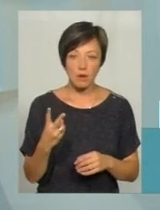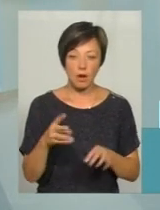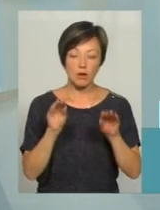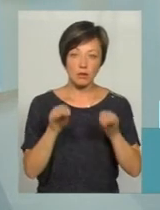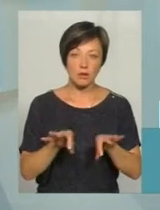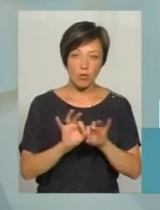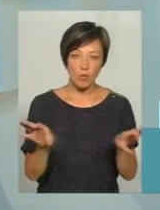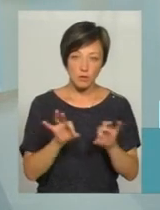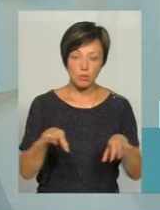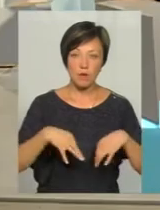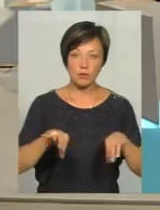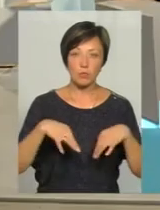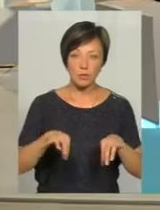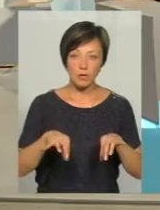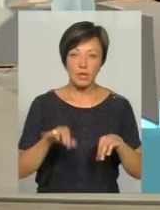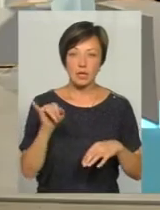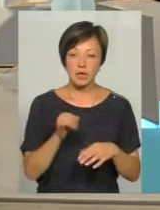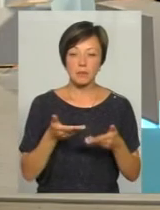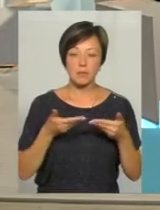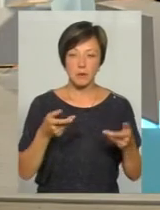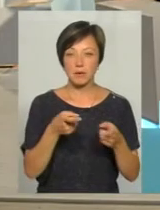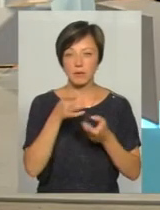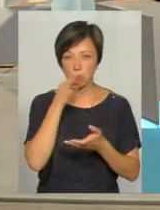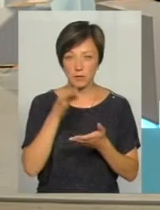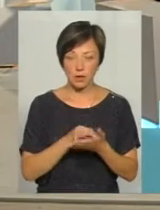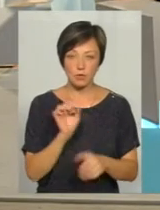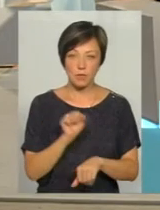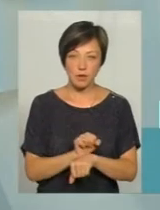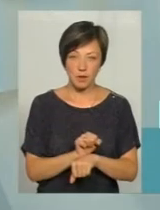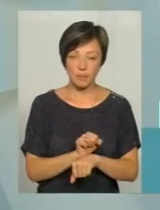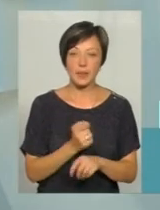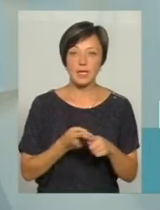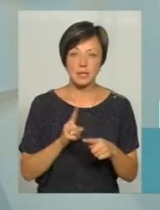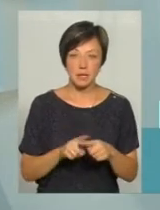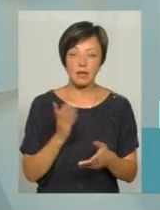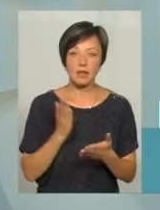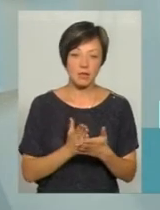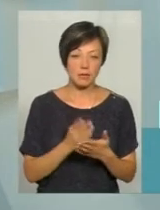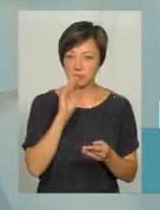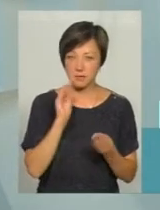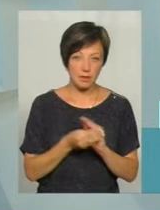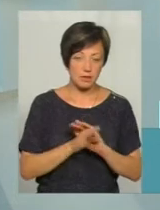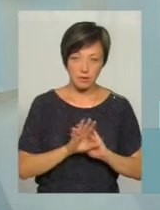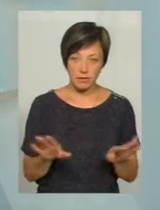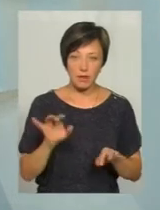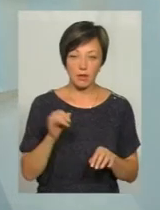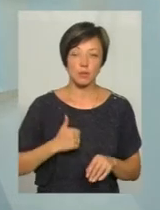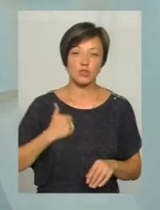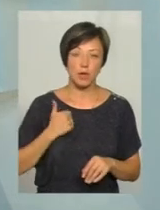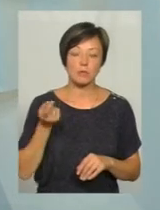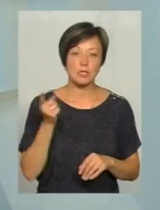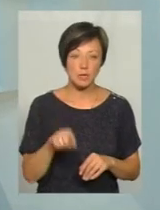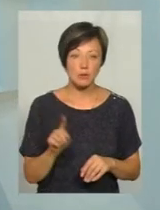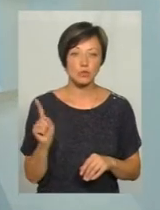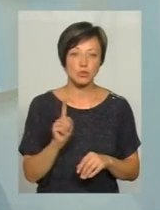описом автомобіля, і ми притягаємо до відповідальності, зупиняємо. Тобто, це є, ми це не скриваємо, і ми пишаємося тим,